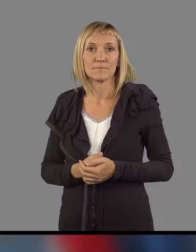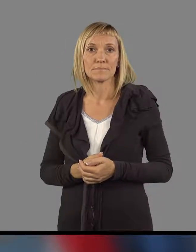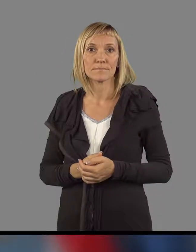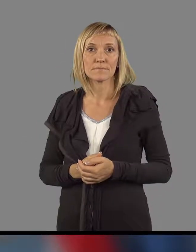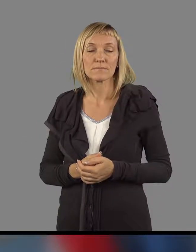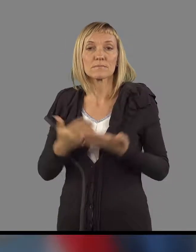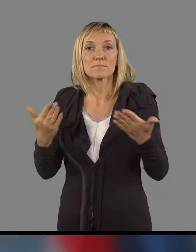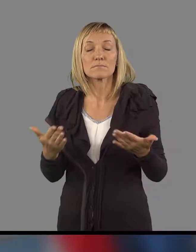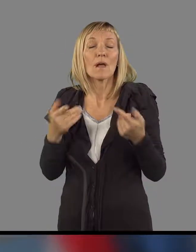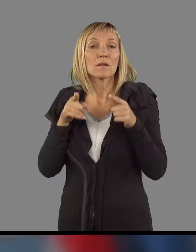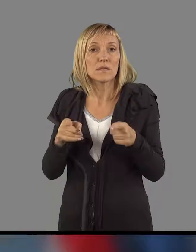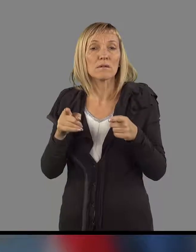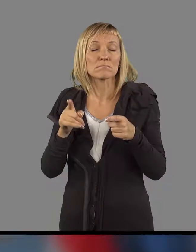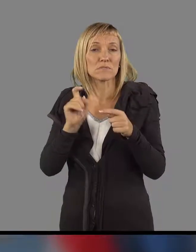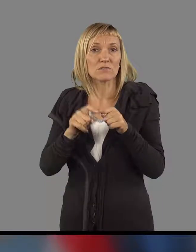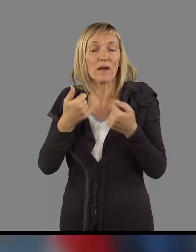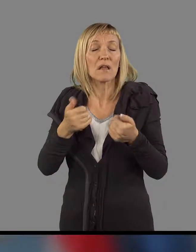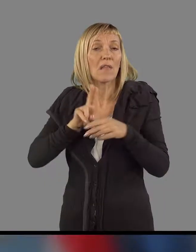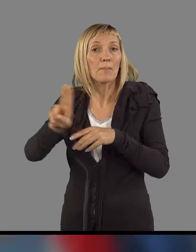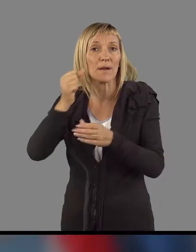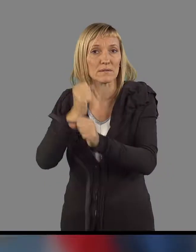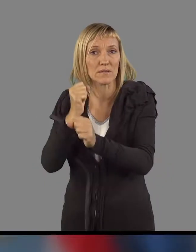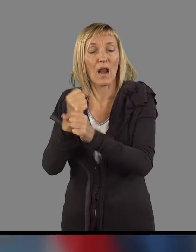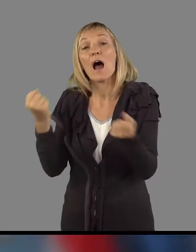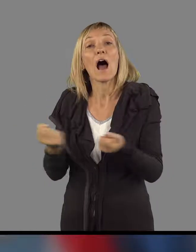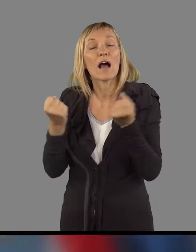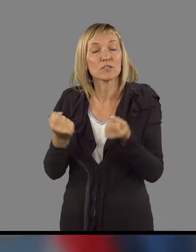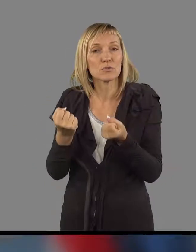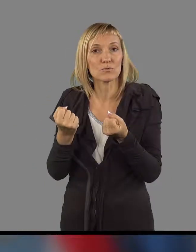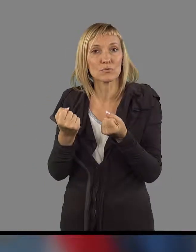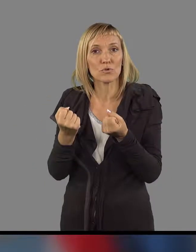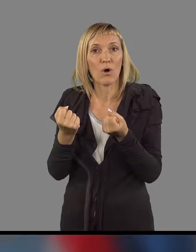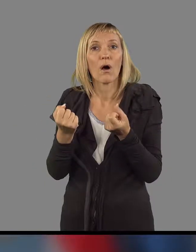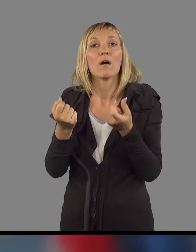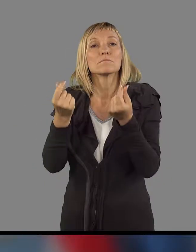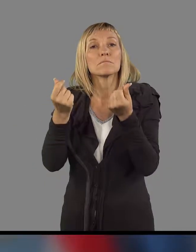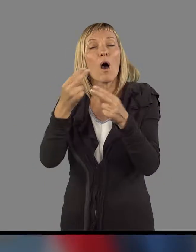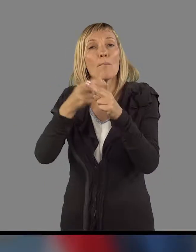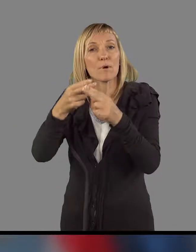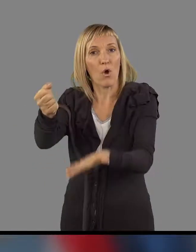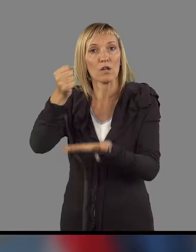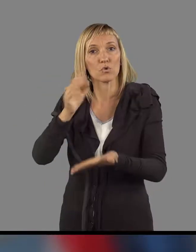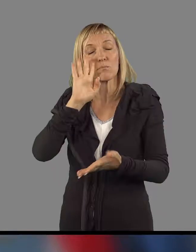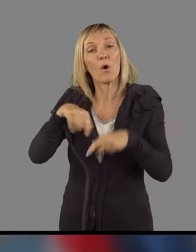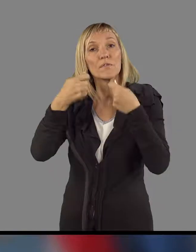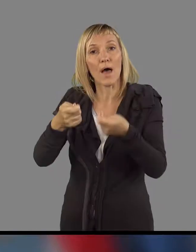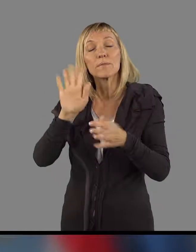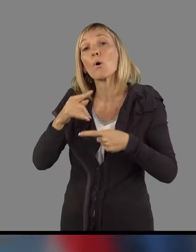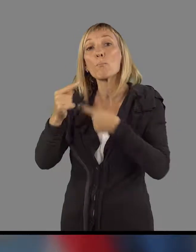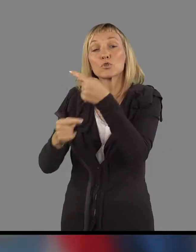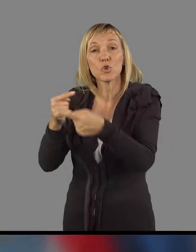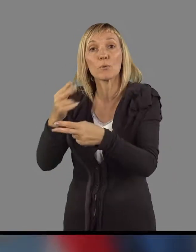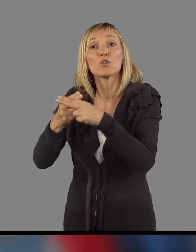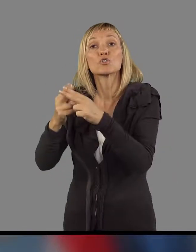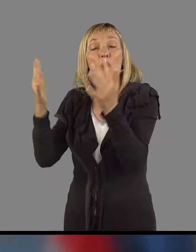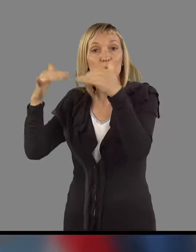Tako da v tem delu mi seveda zdaj nadaljujemo z aktivnostmi, proračun bo posredovan po postopku